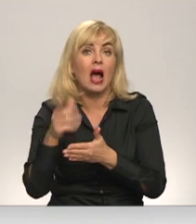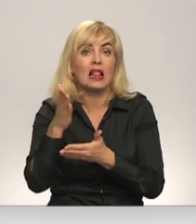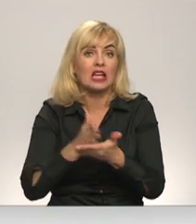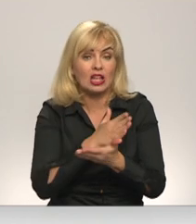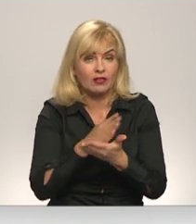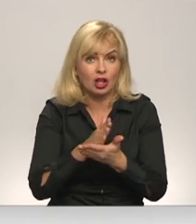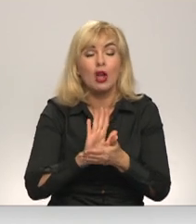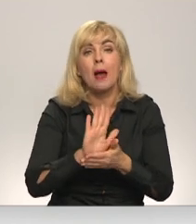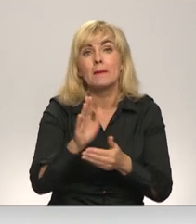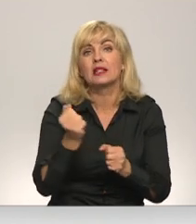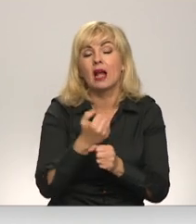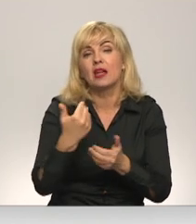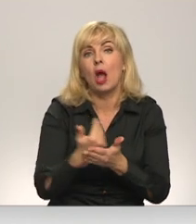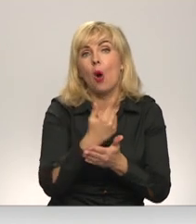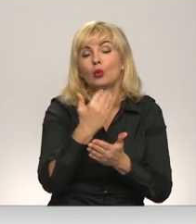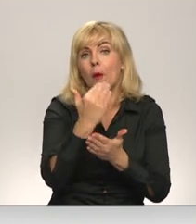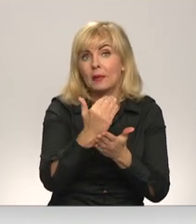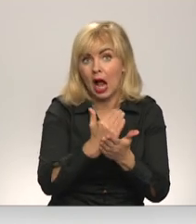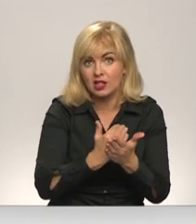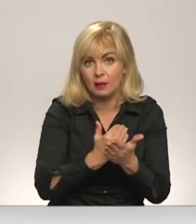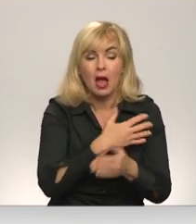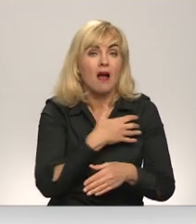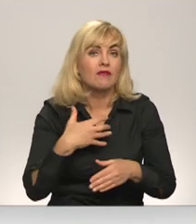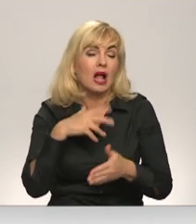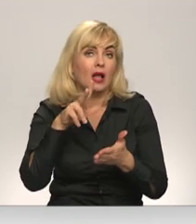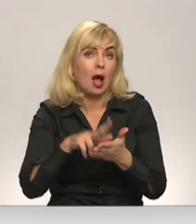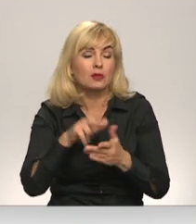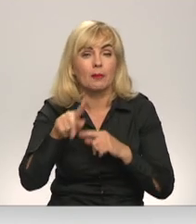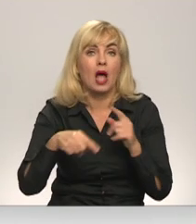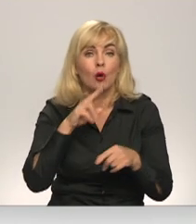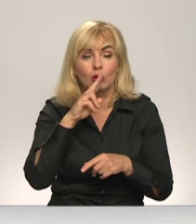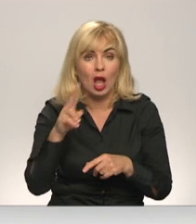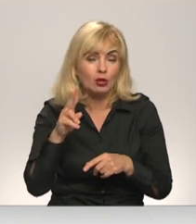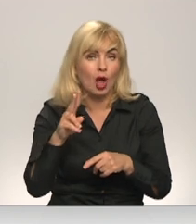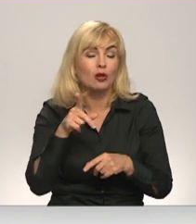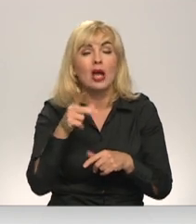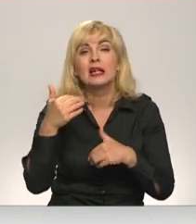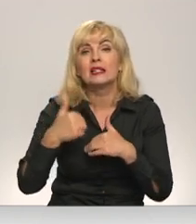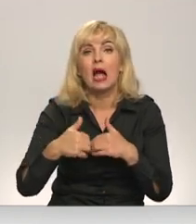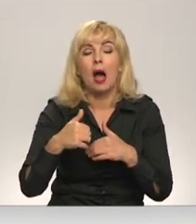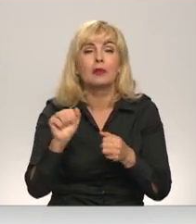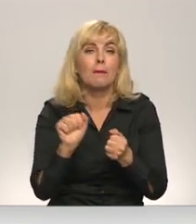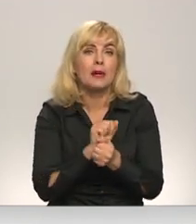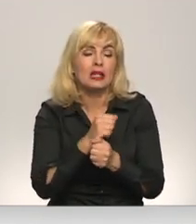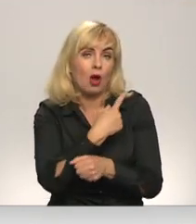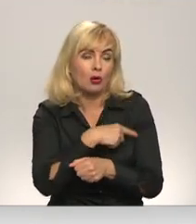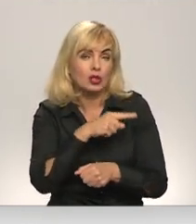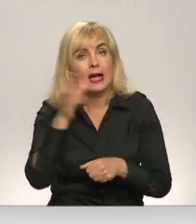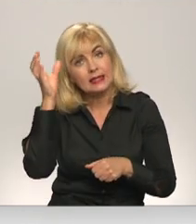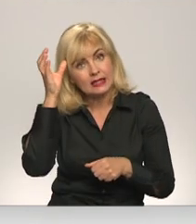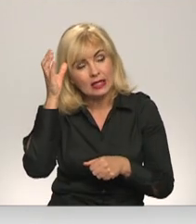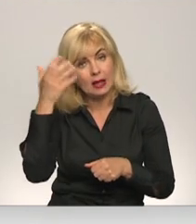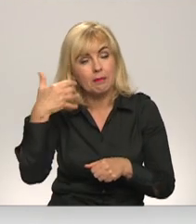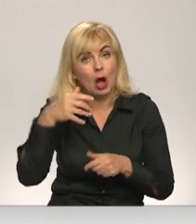strādās pie jaunajām prasībām, kuras valdība varētu apstiprināt nākamnedēļ. Skeptisks par to ir Biomedicīnas centra zinātniskās padomjas